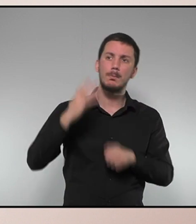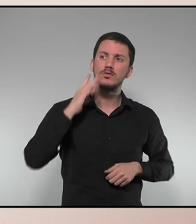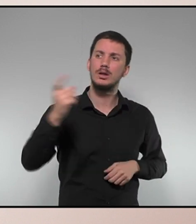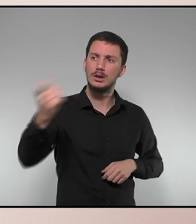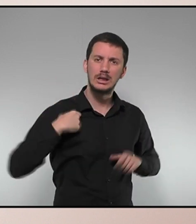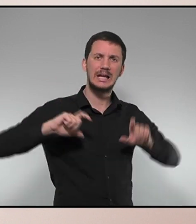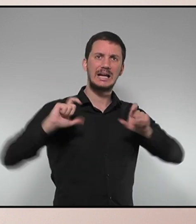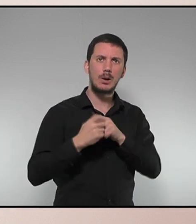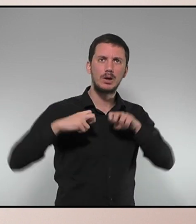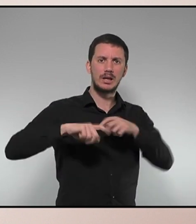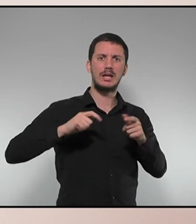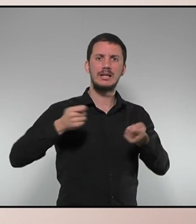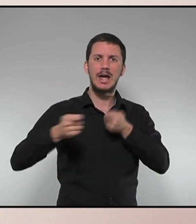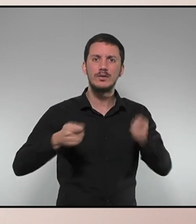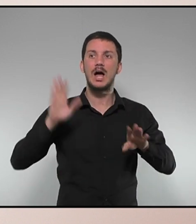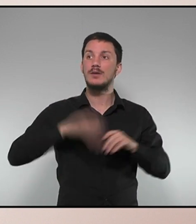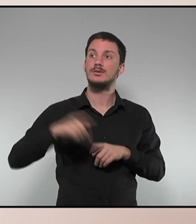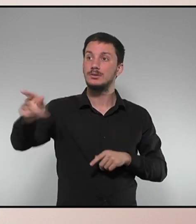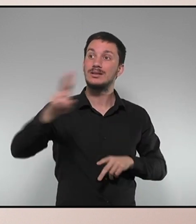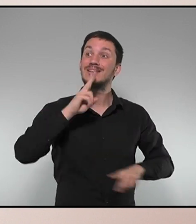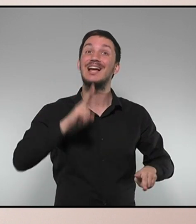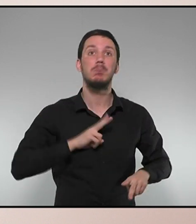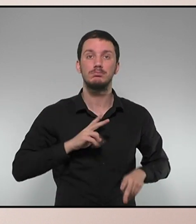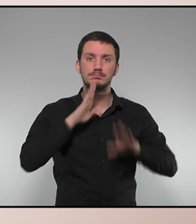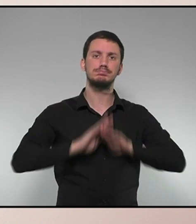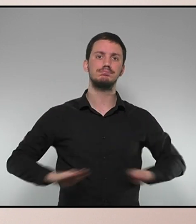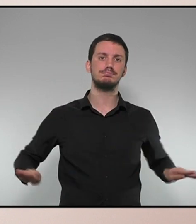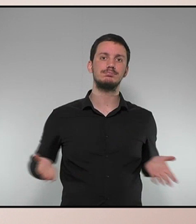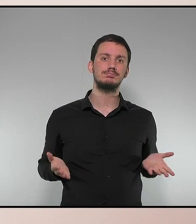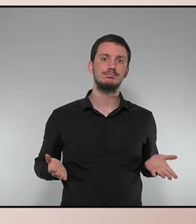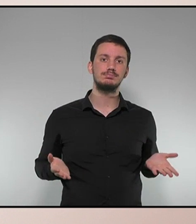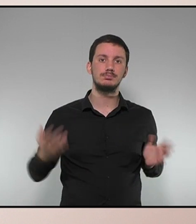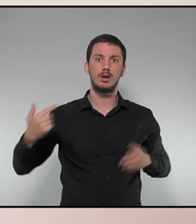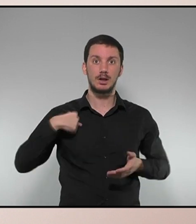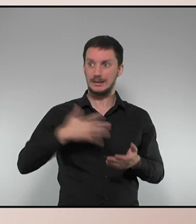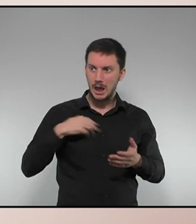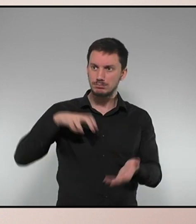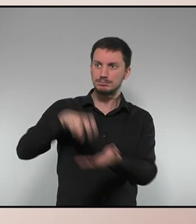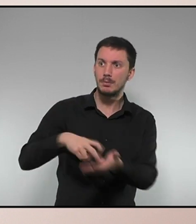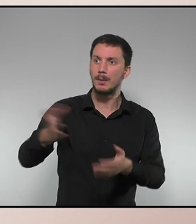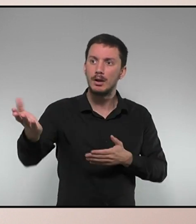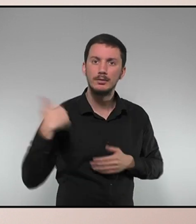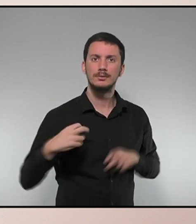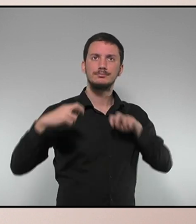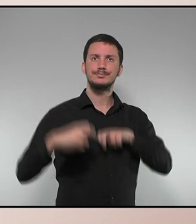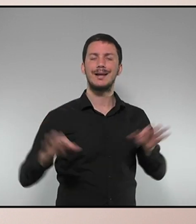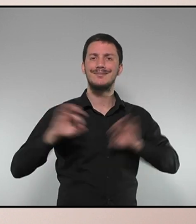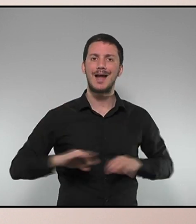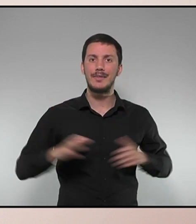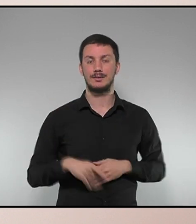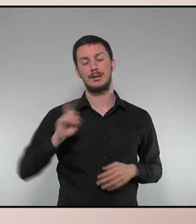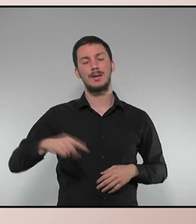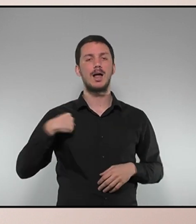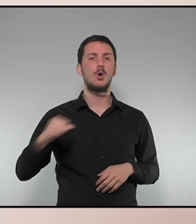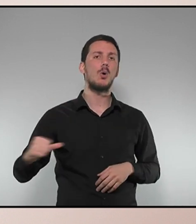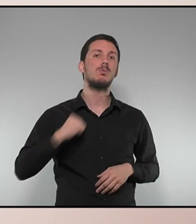reunions i vam obtenir el silenci per resposta. Nosaltres estàvem a punt, vostès no. En tot cas, tenim l'oportunitat de